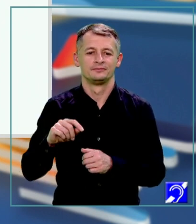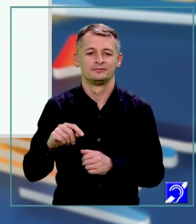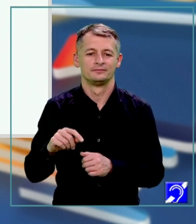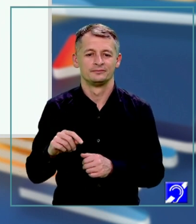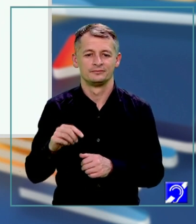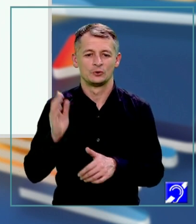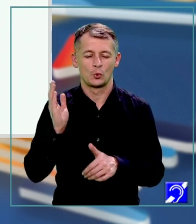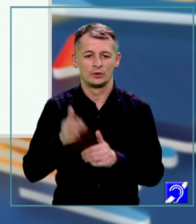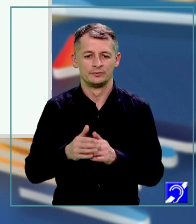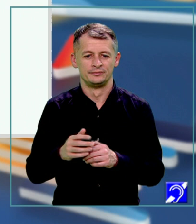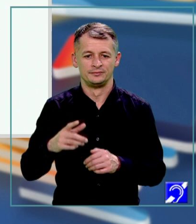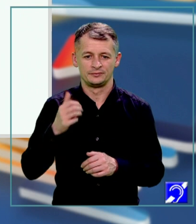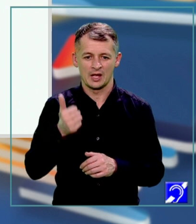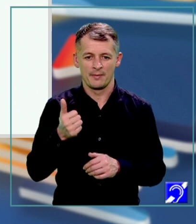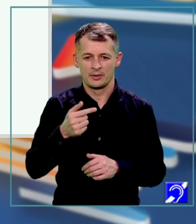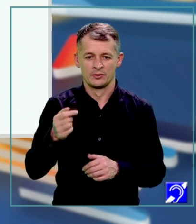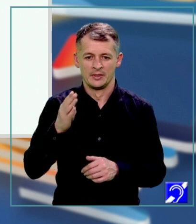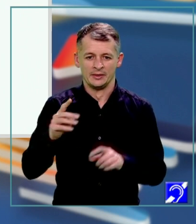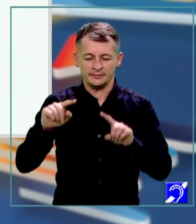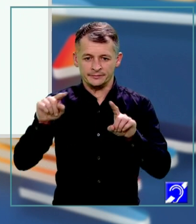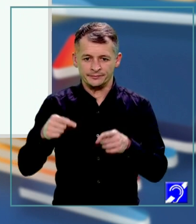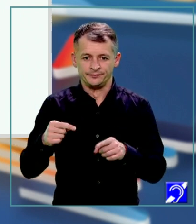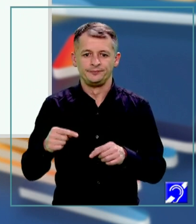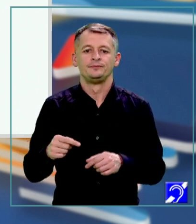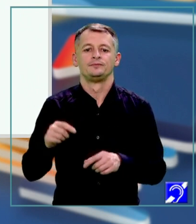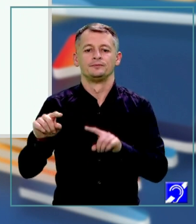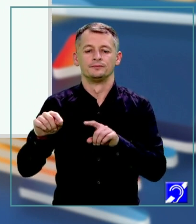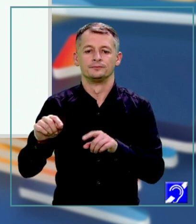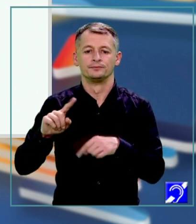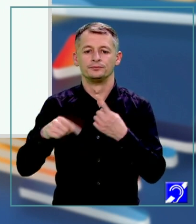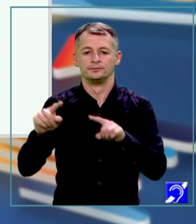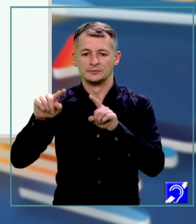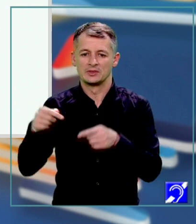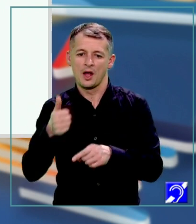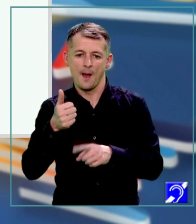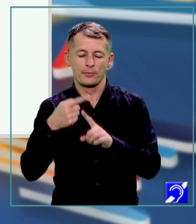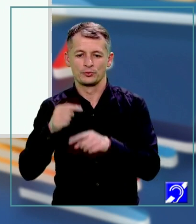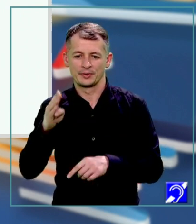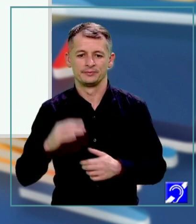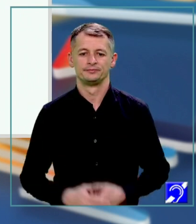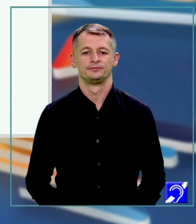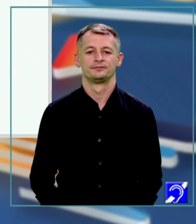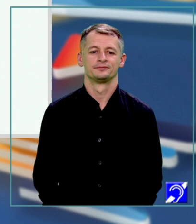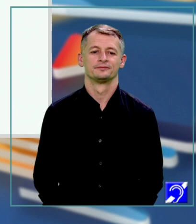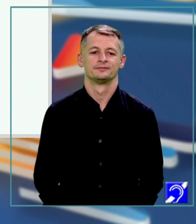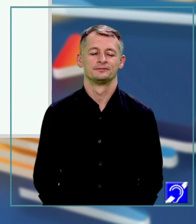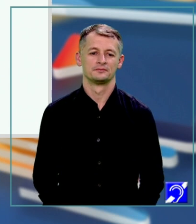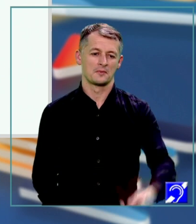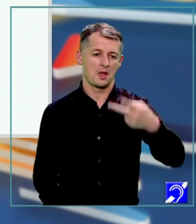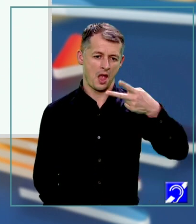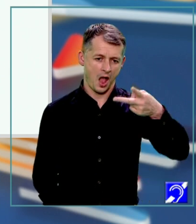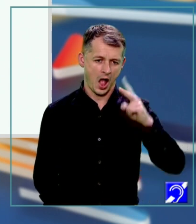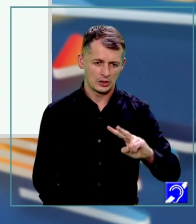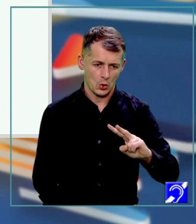este un A minus B pe lângă un A plus B. Al doilea exercițiu este după